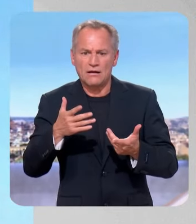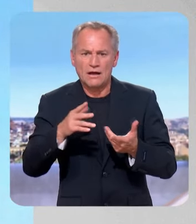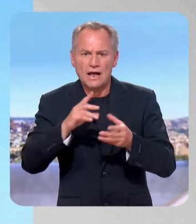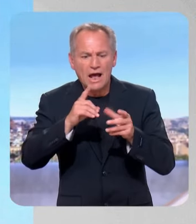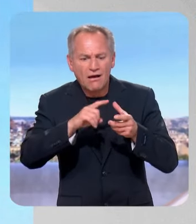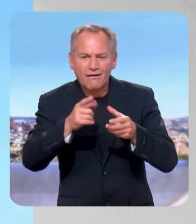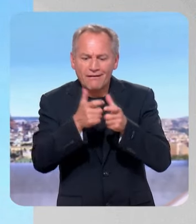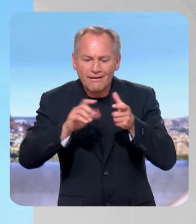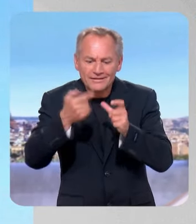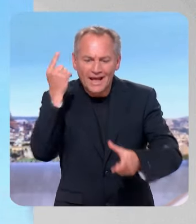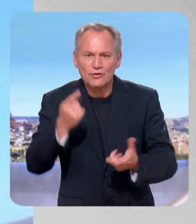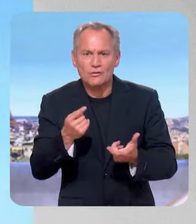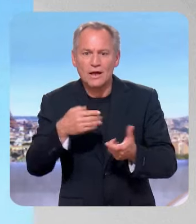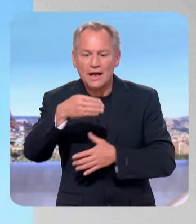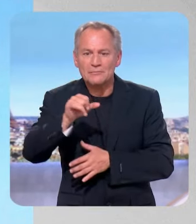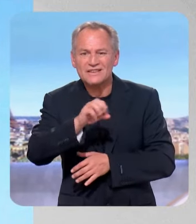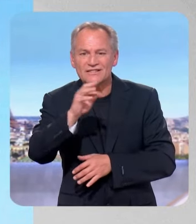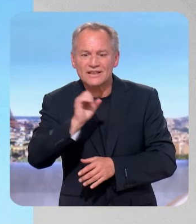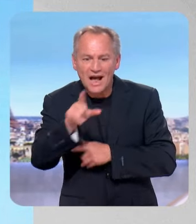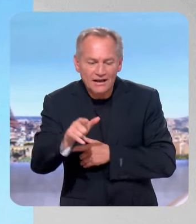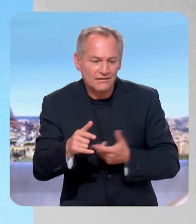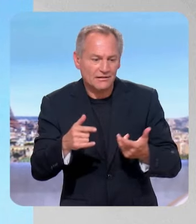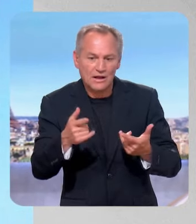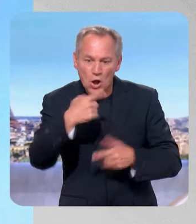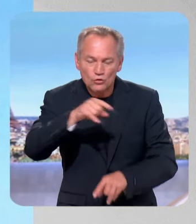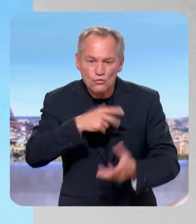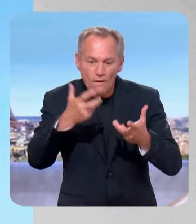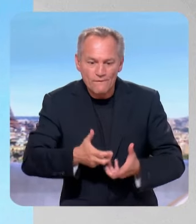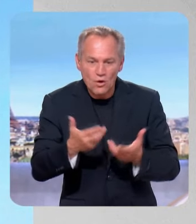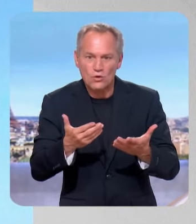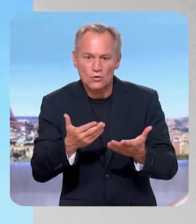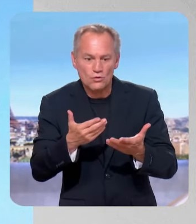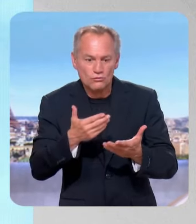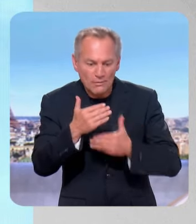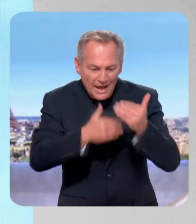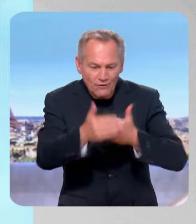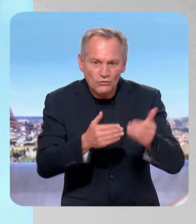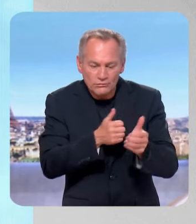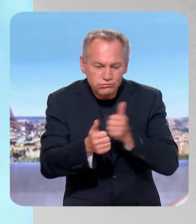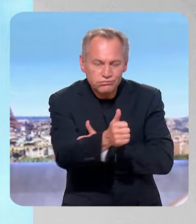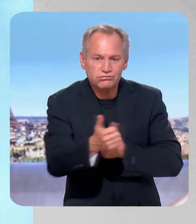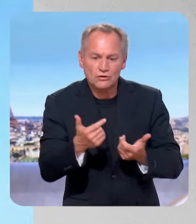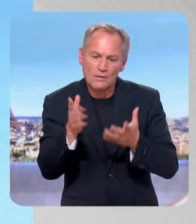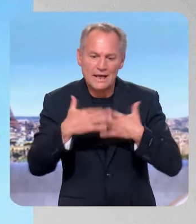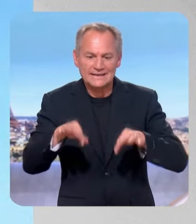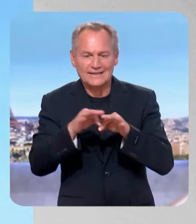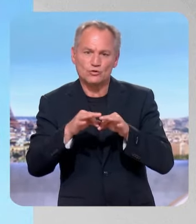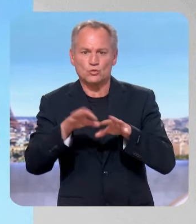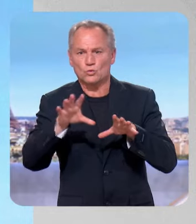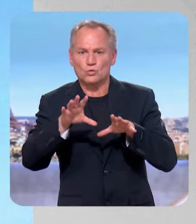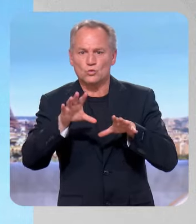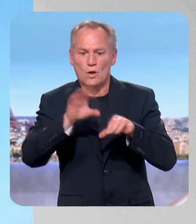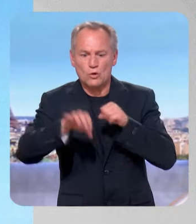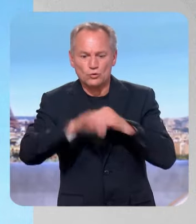start-up Mistral et que nous voulons avec des investissements comme Mistral accentuer cette avance. L'intelligence'est une grande nation de production dans les nouvelles